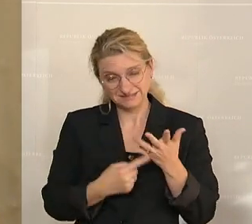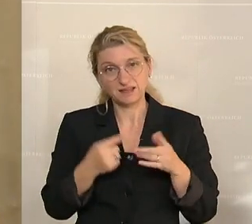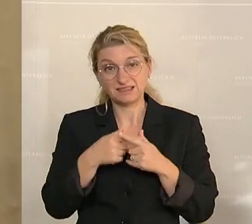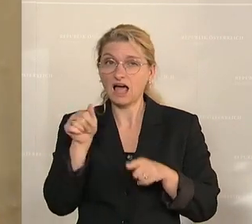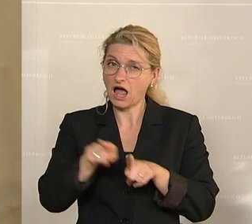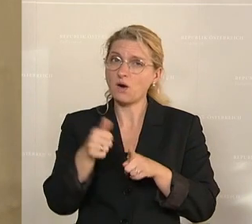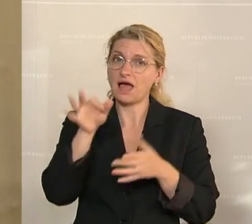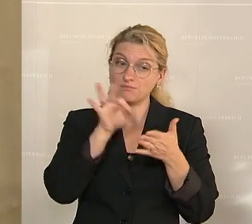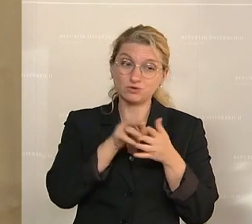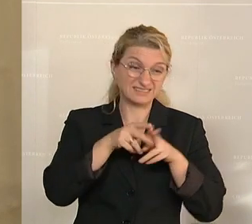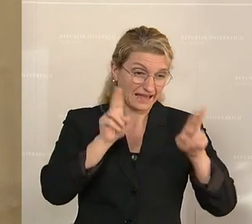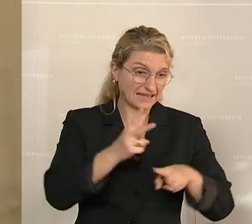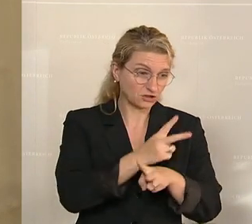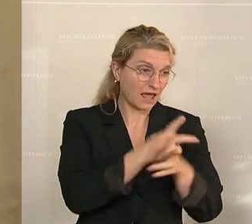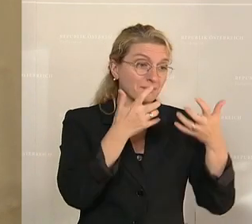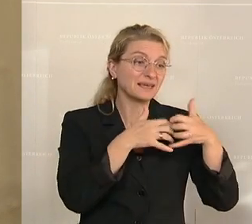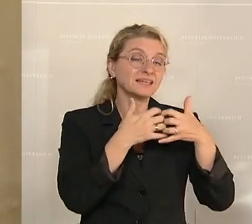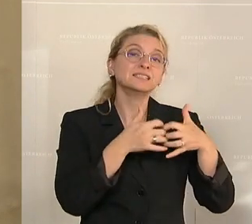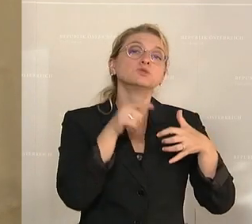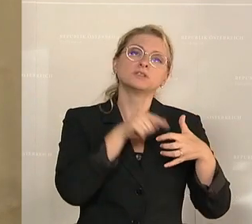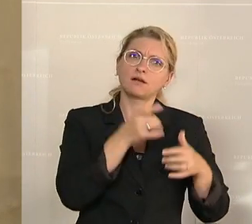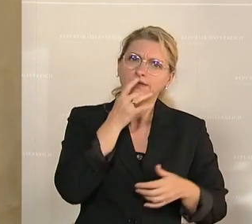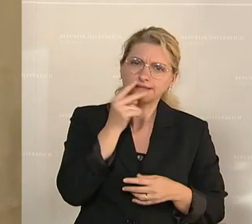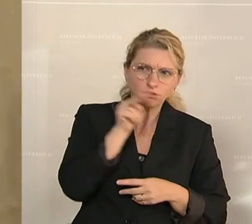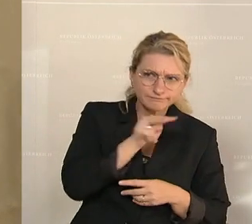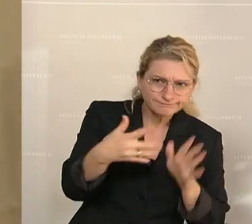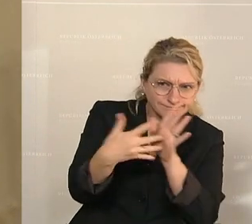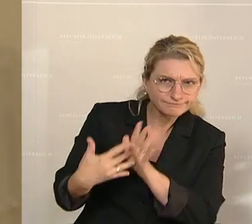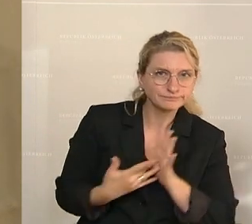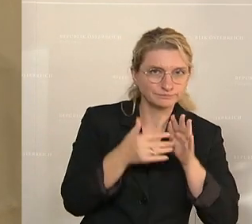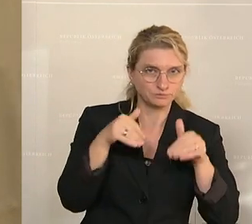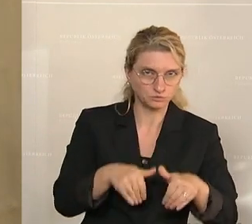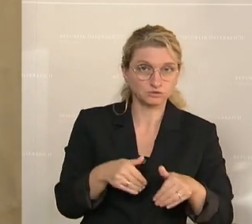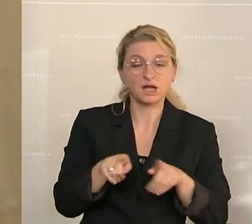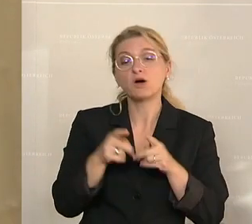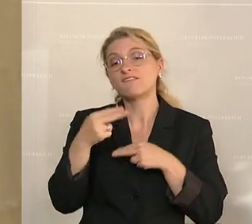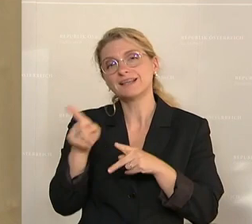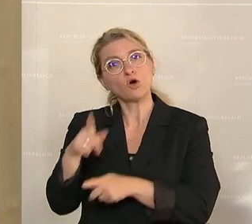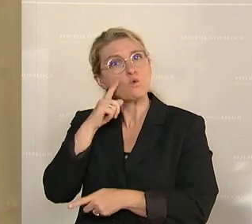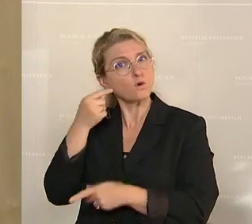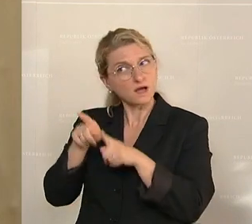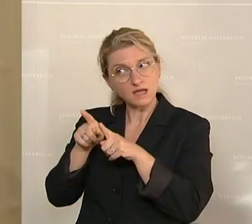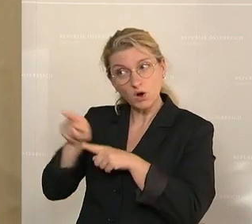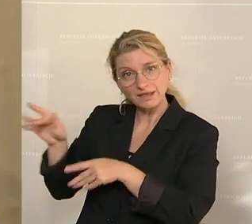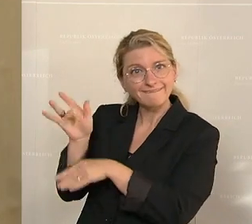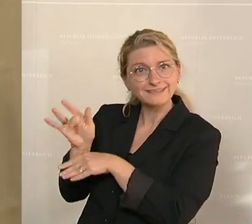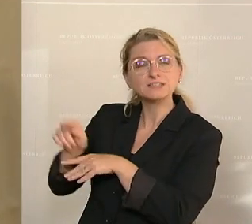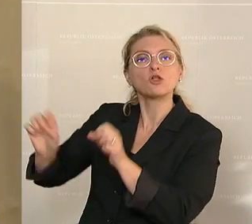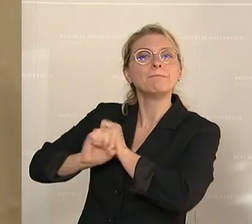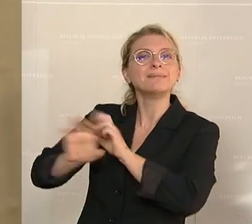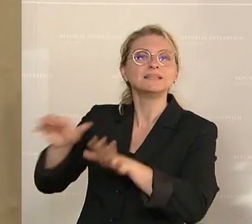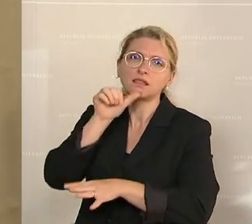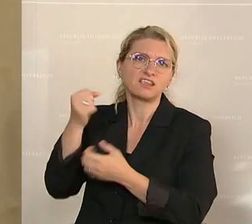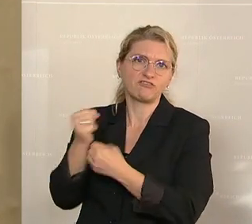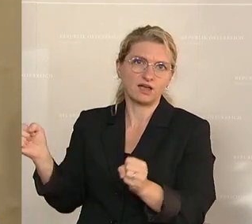Rechtsstaatsmechanismus beleuchten müsste. Aber es geht auch noch weiter. Es wird ja auch in Ungarn kritisiert, dass die Medien nicht frei sind.